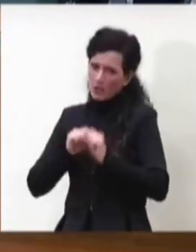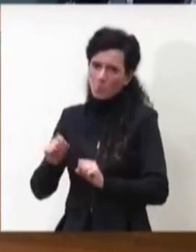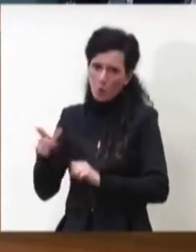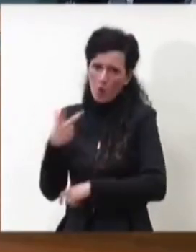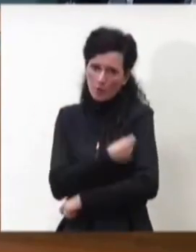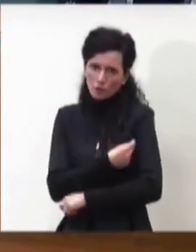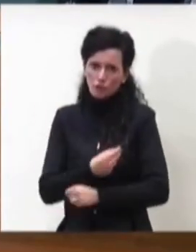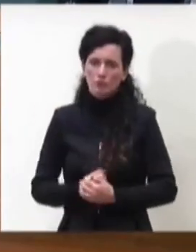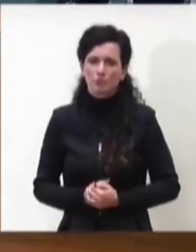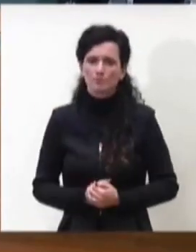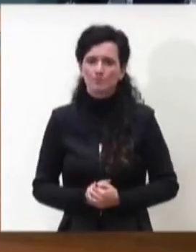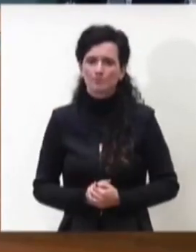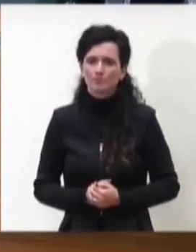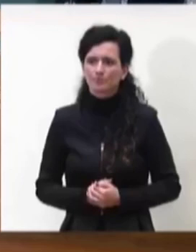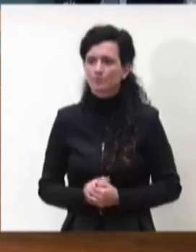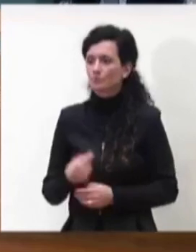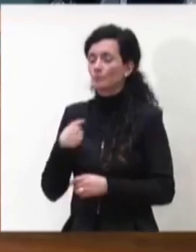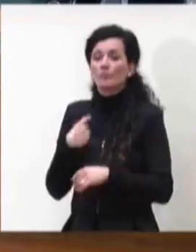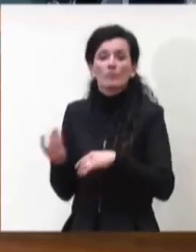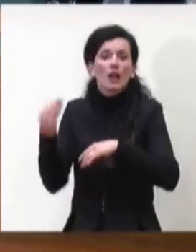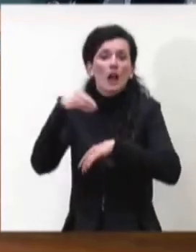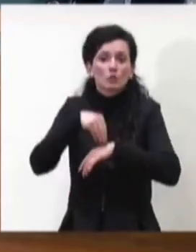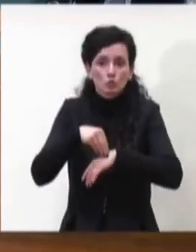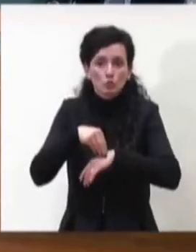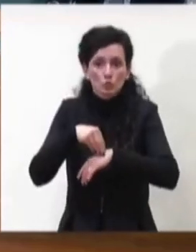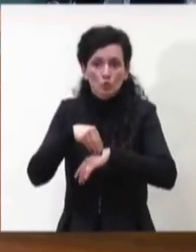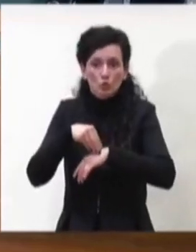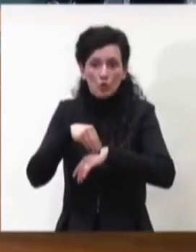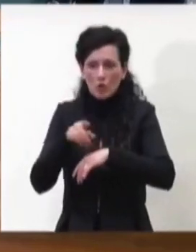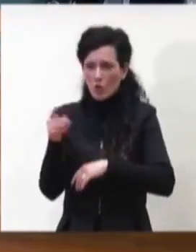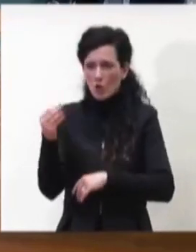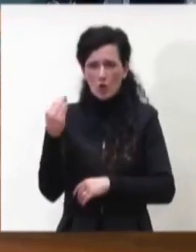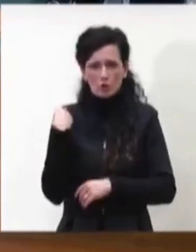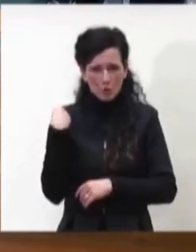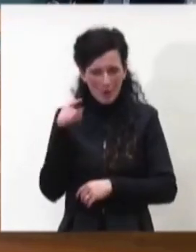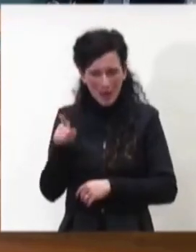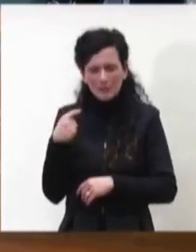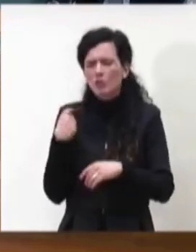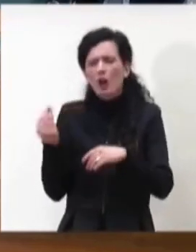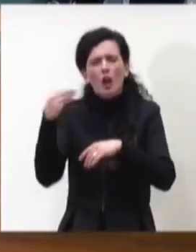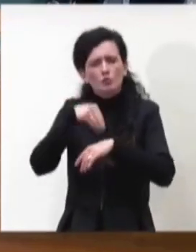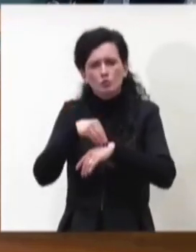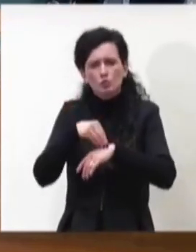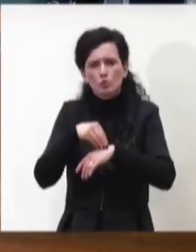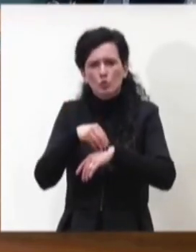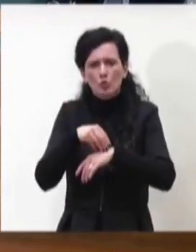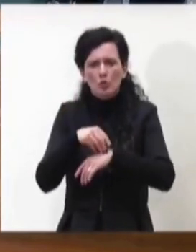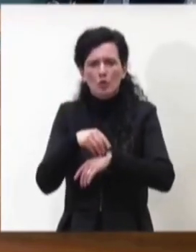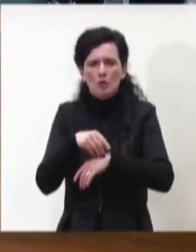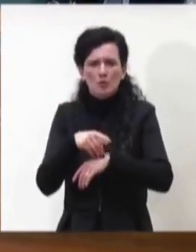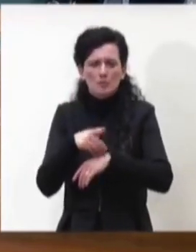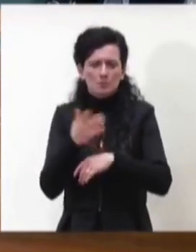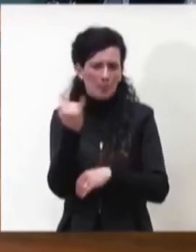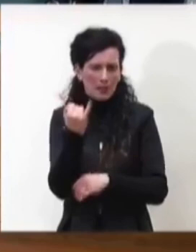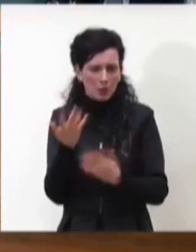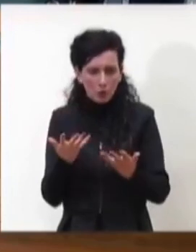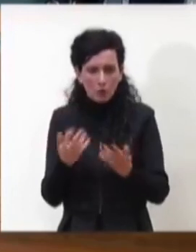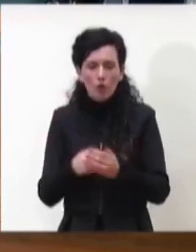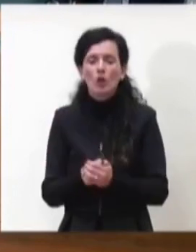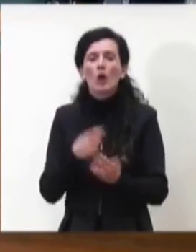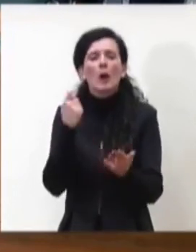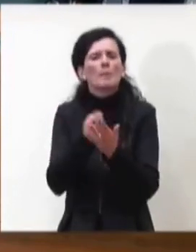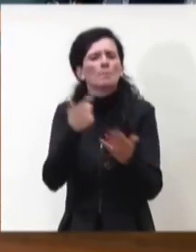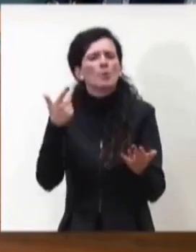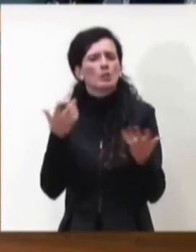aggiungo solo la domanda è ovviamente di grande rilevanza di grande importanza aggiungo